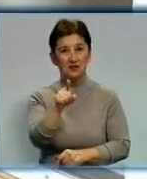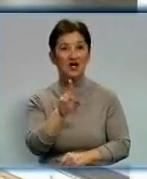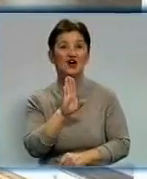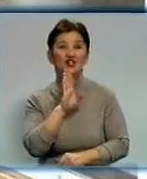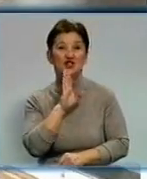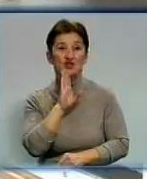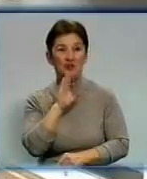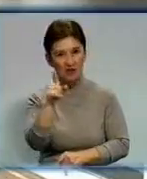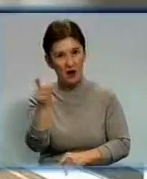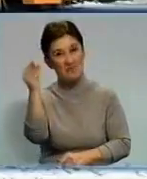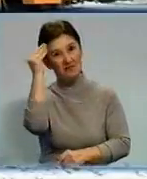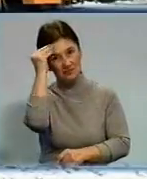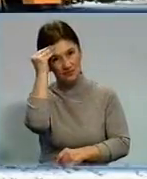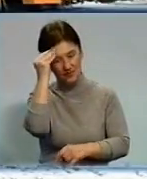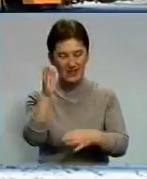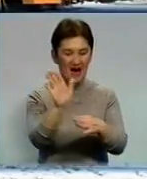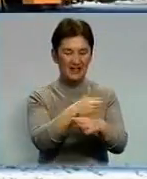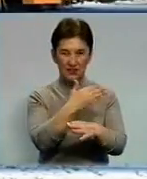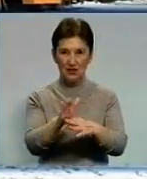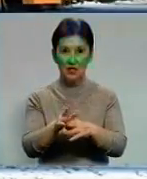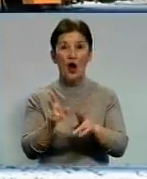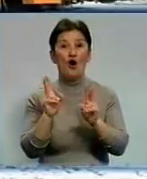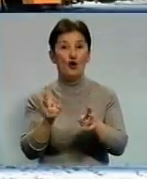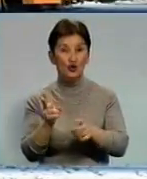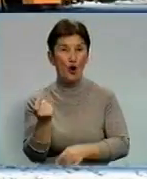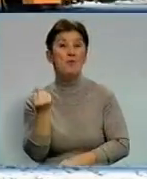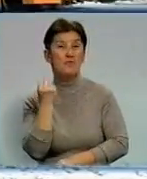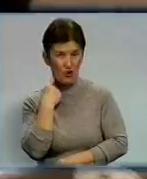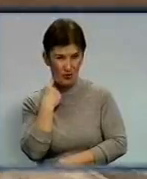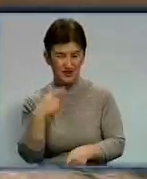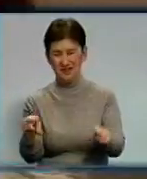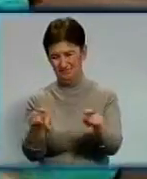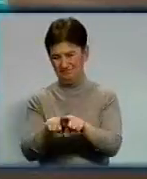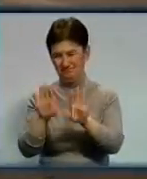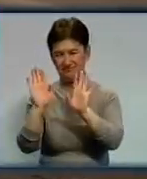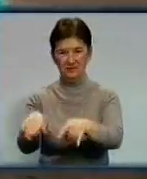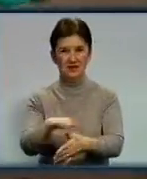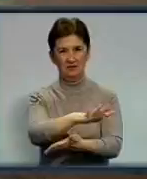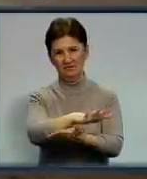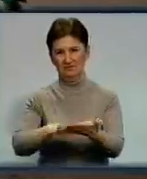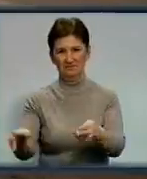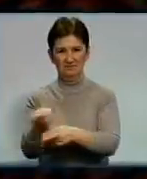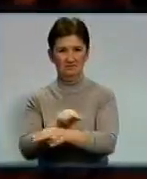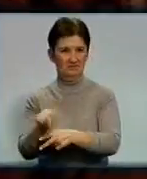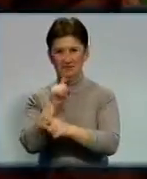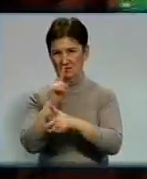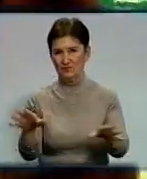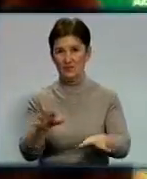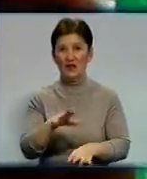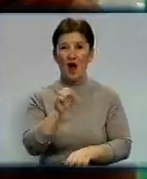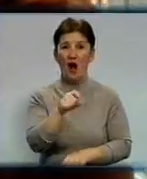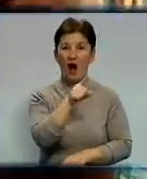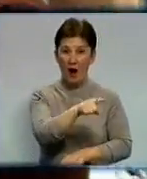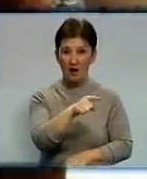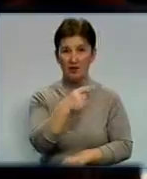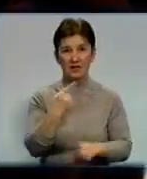стосовно нового законопроекту розділилися. Вважають, той, хто п'є, так і питиме. А дітей, кажуть, мають батьки краще виховувати. Я не п'ю, але я